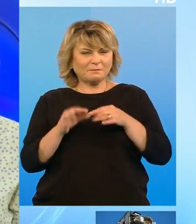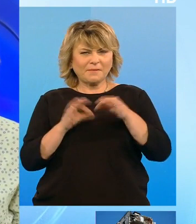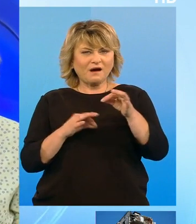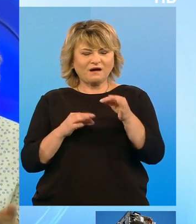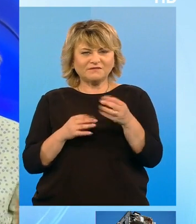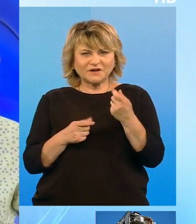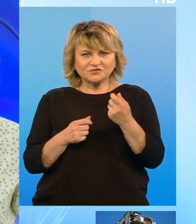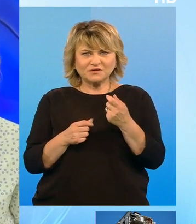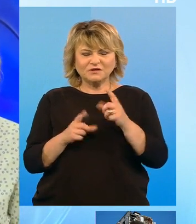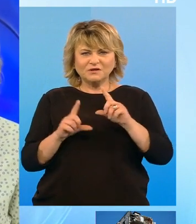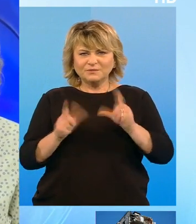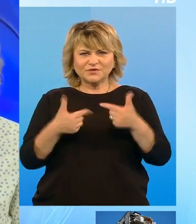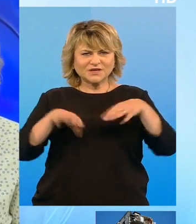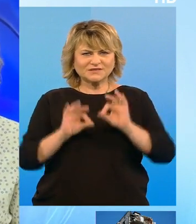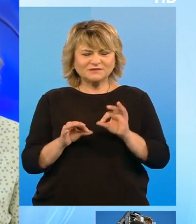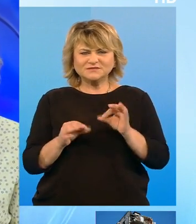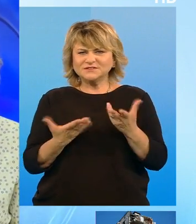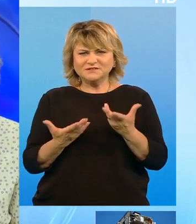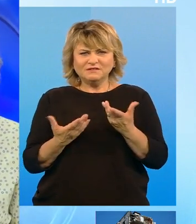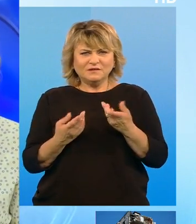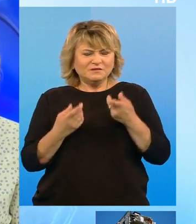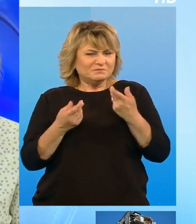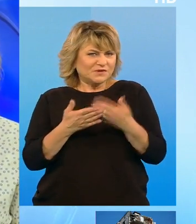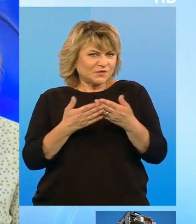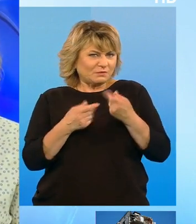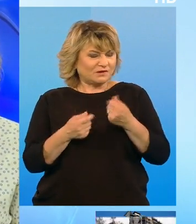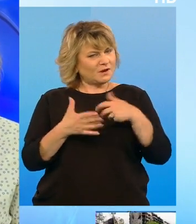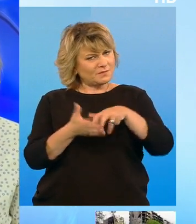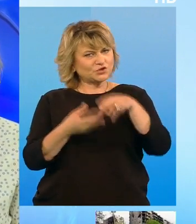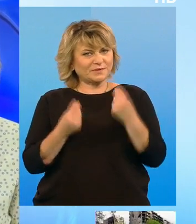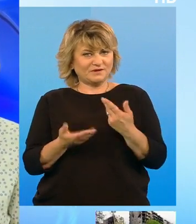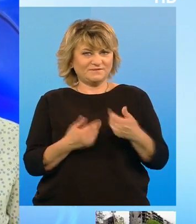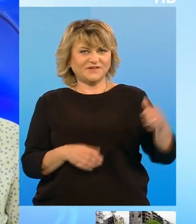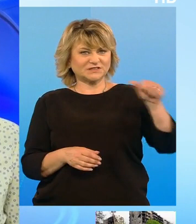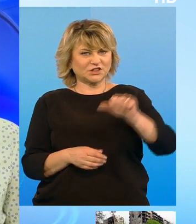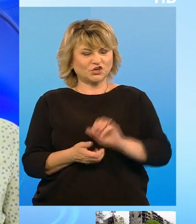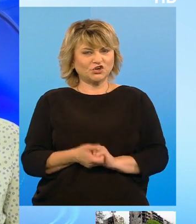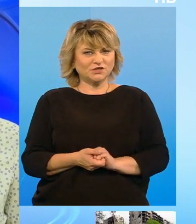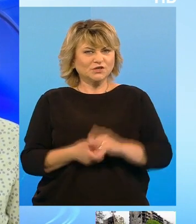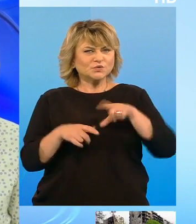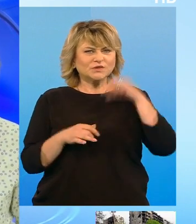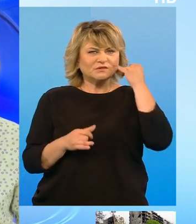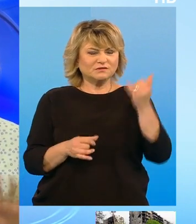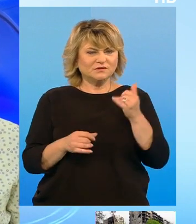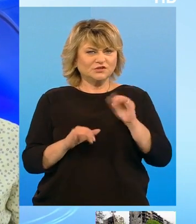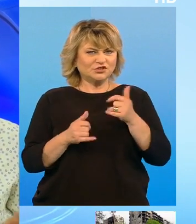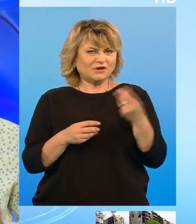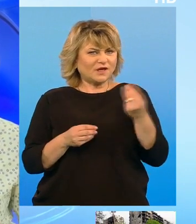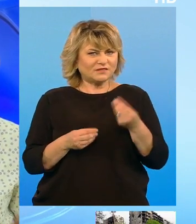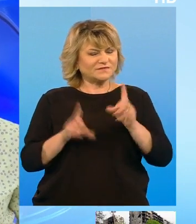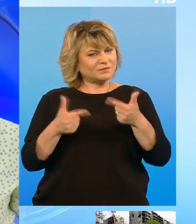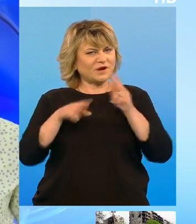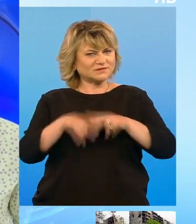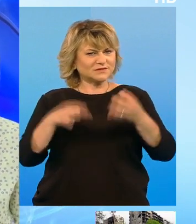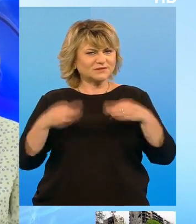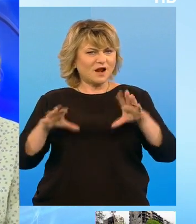noi piste de bani. În tot cazul le merge bine. Învărsătorii sunt inspirați și creativi. Trebuie să lăsați liberi ca